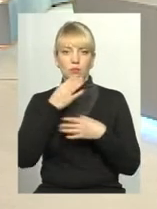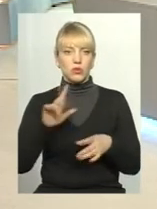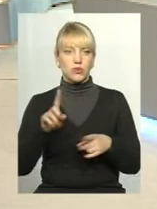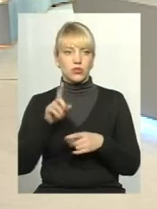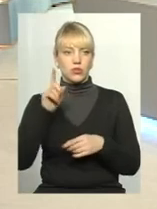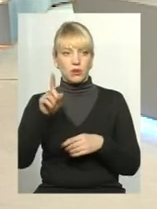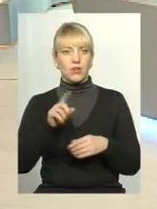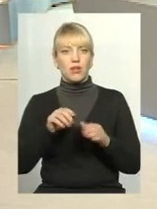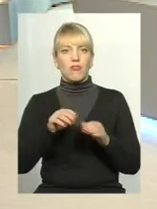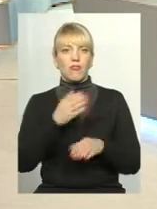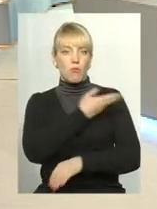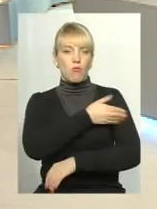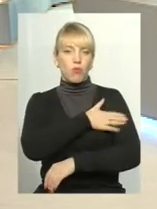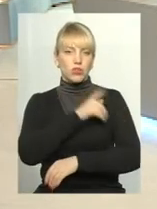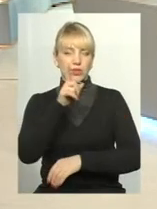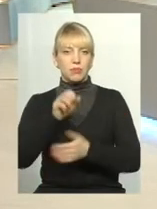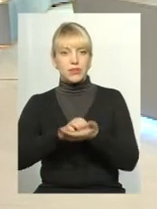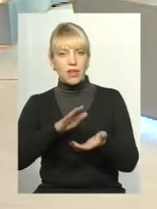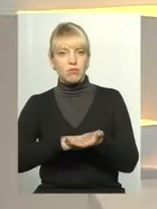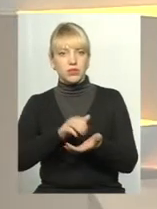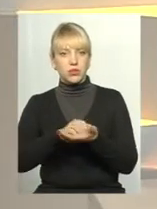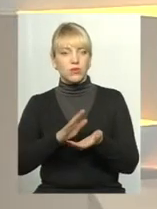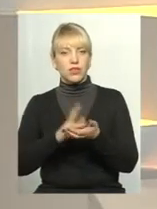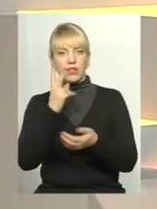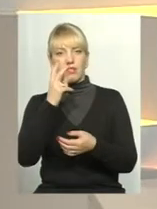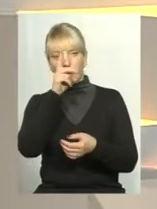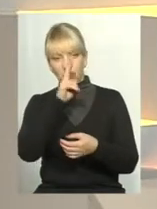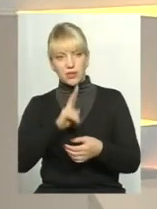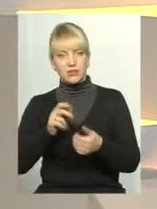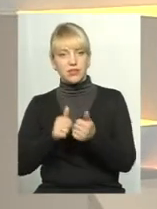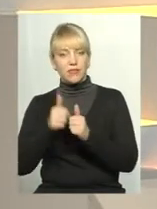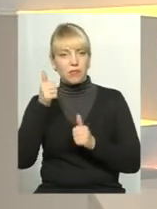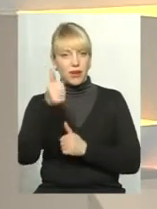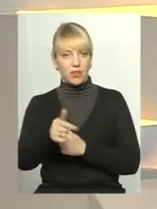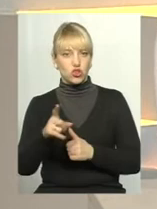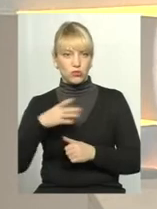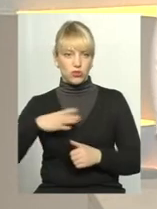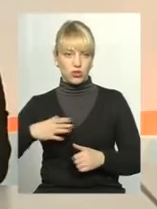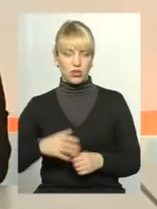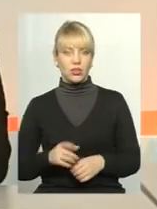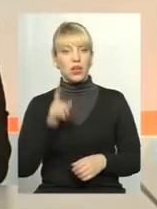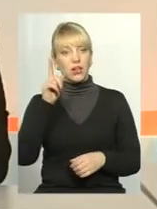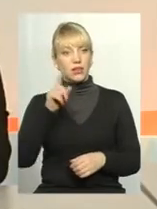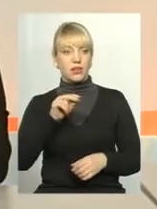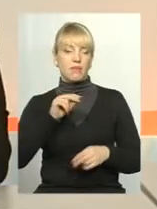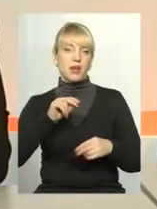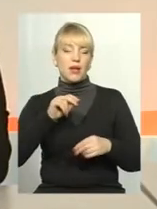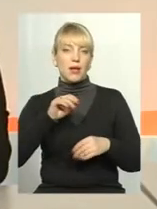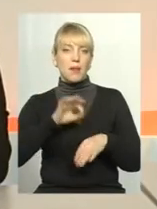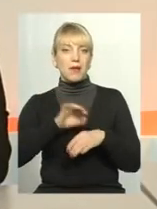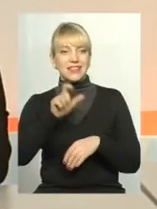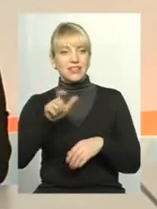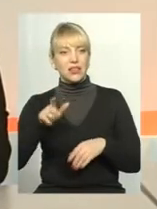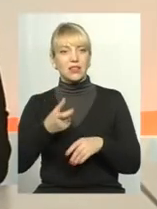Польщі, бо там треба записуватись на 2 місяці наперед, щоб дочекатись. Там і пацієнти більш дисципліновані, вони